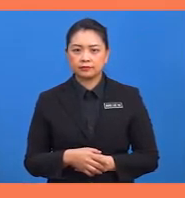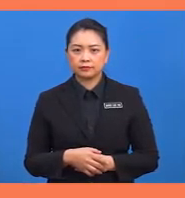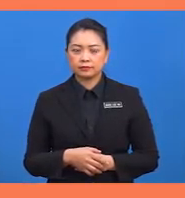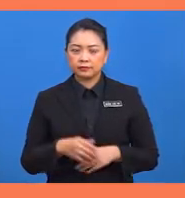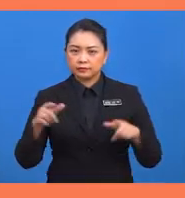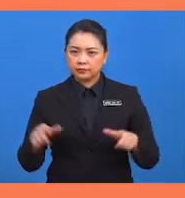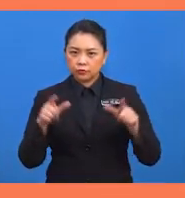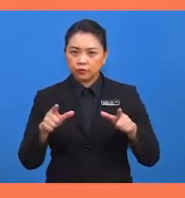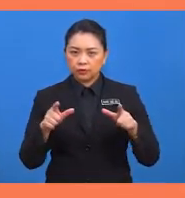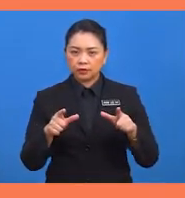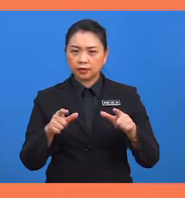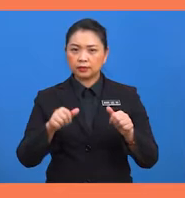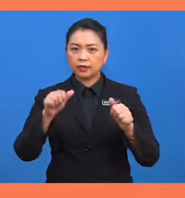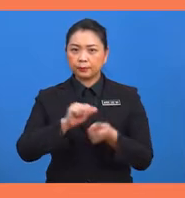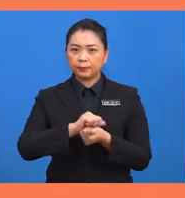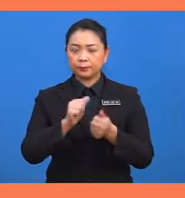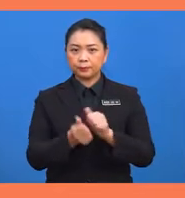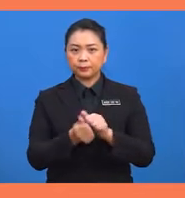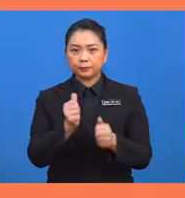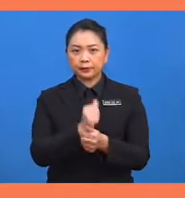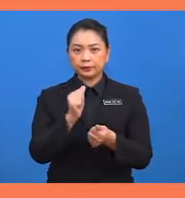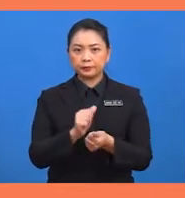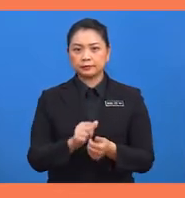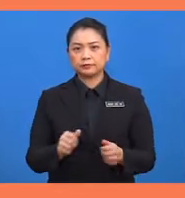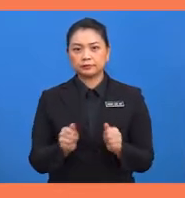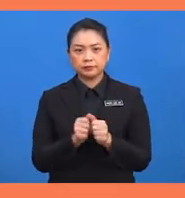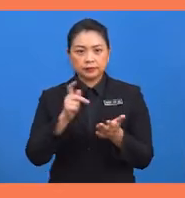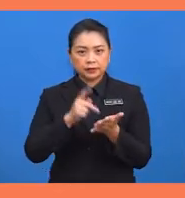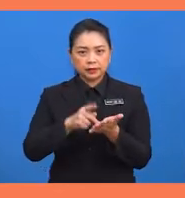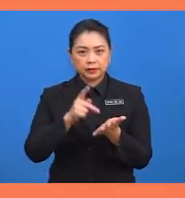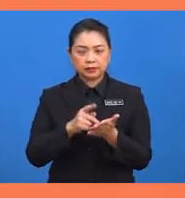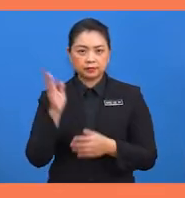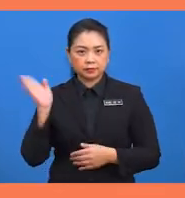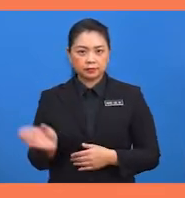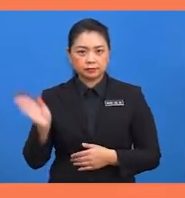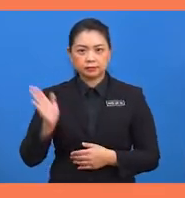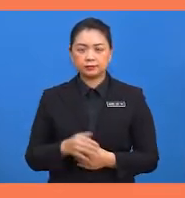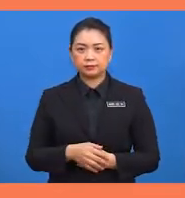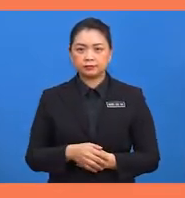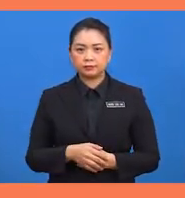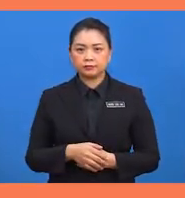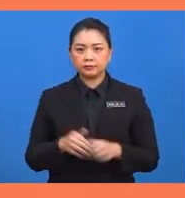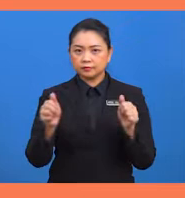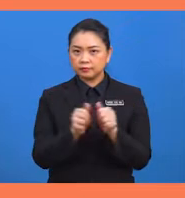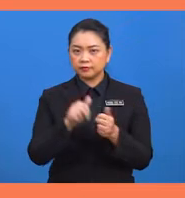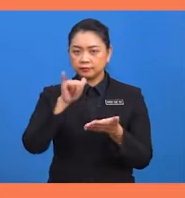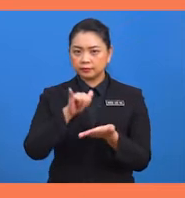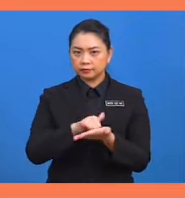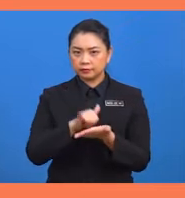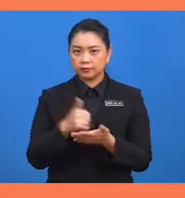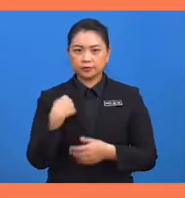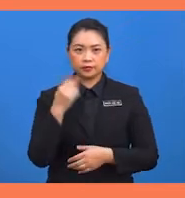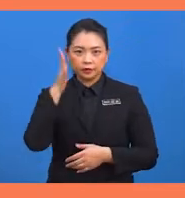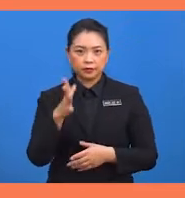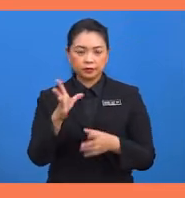lakukan operasi aromatik. Lakukan sama dengan 5. Maka, dengan itu,